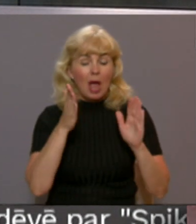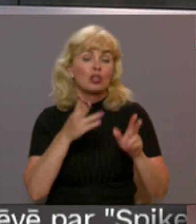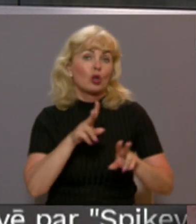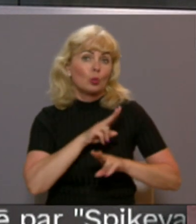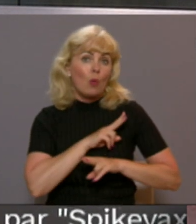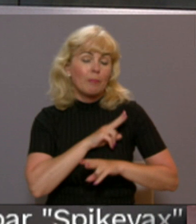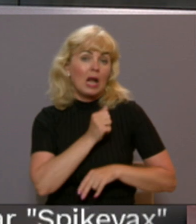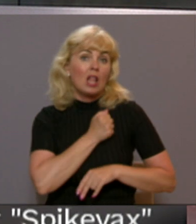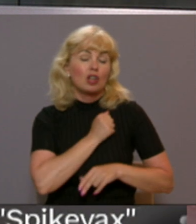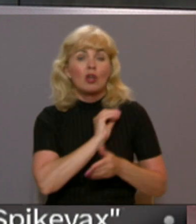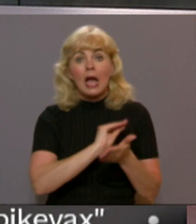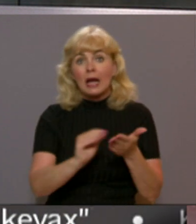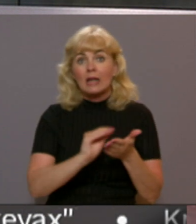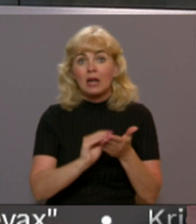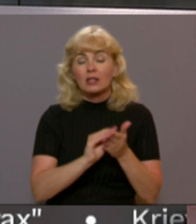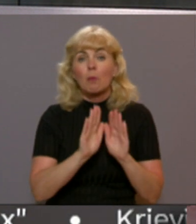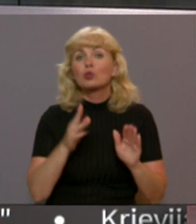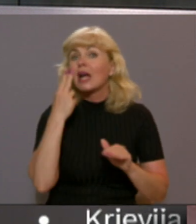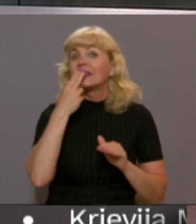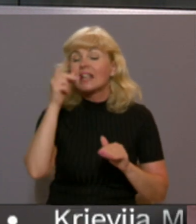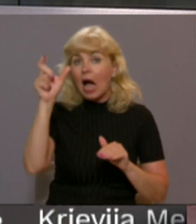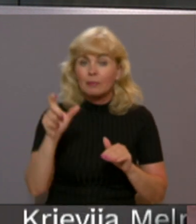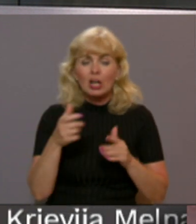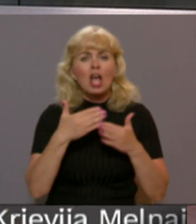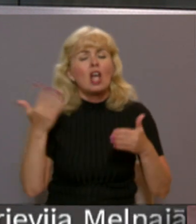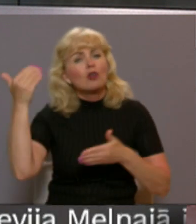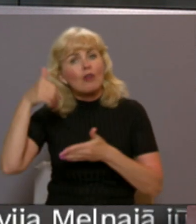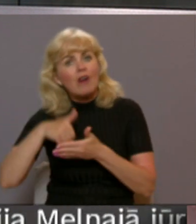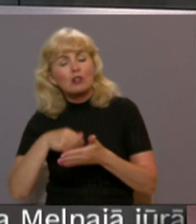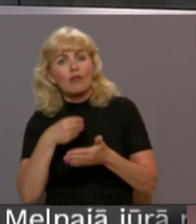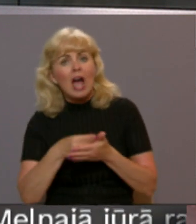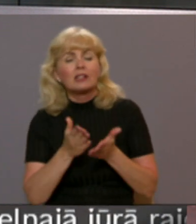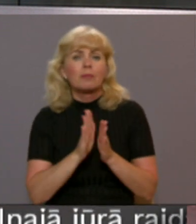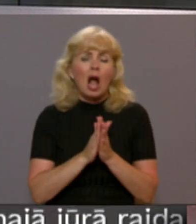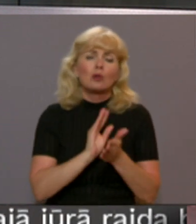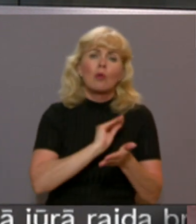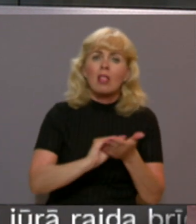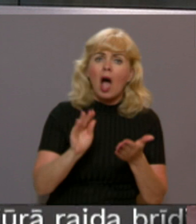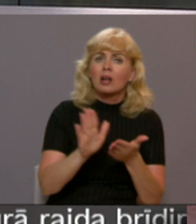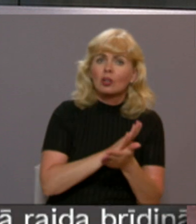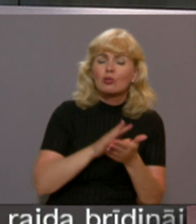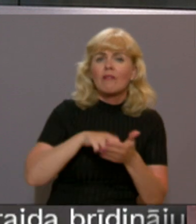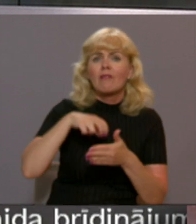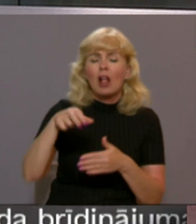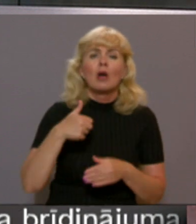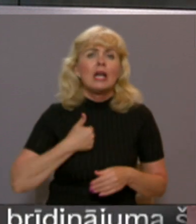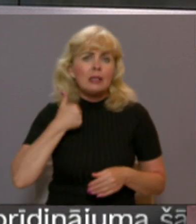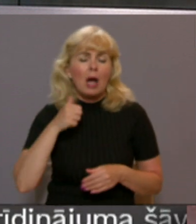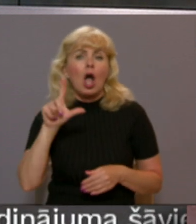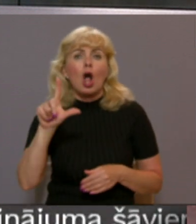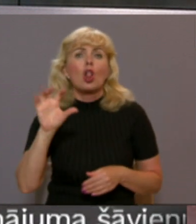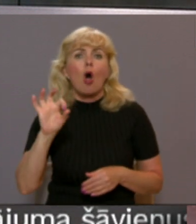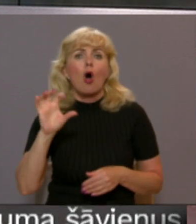devās Latgaliešu Raksniecības muzeja saimnieks dažādu vēsturisku vērtību, grāmatu, laikrakstu vēstuļu īpašnieks Pēteris Lots.